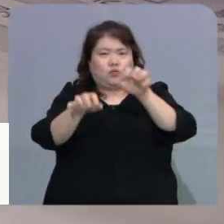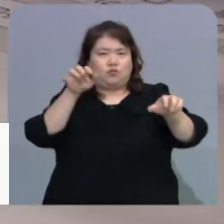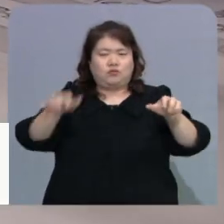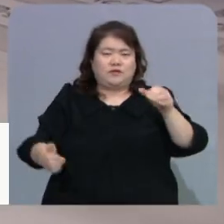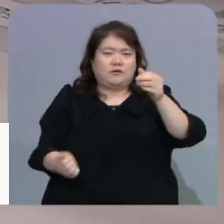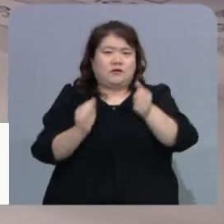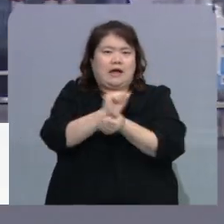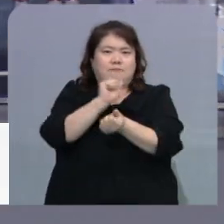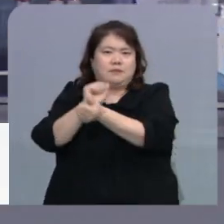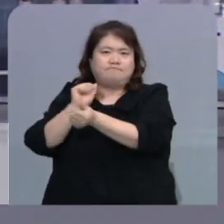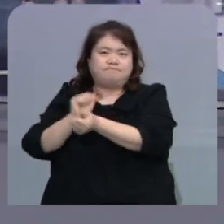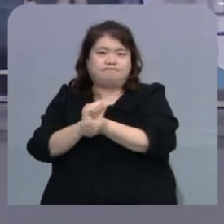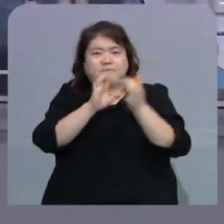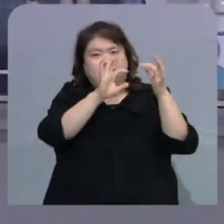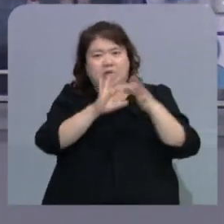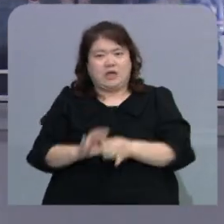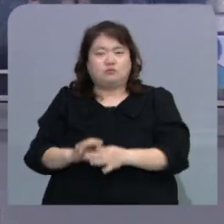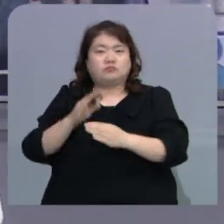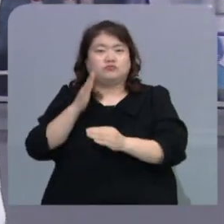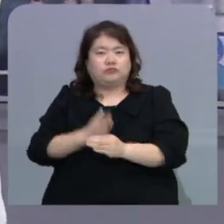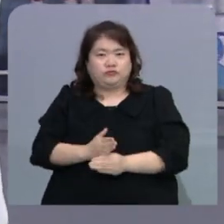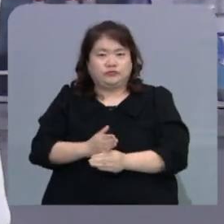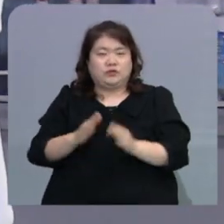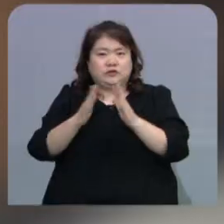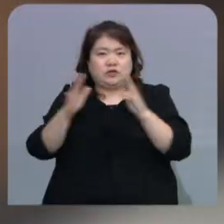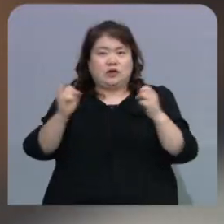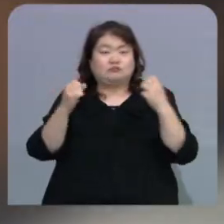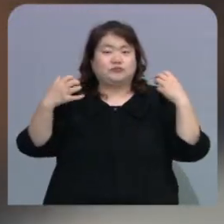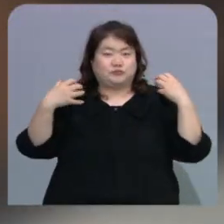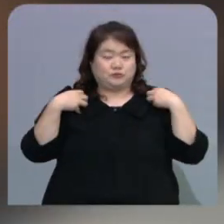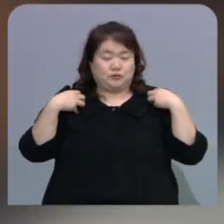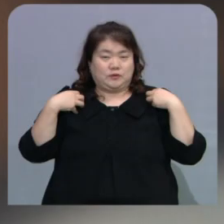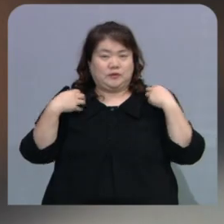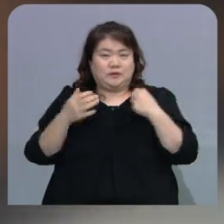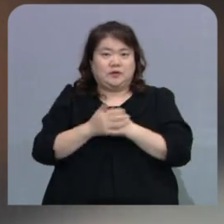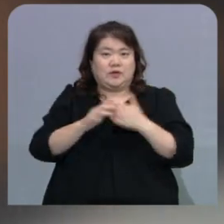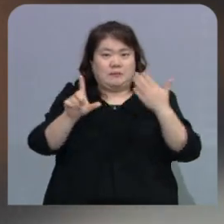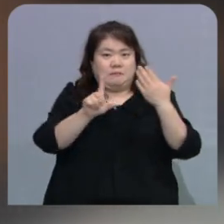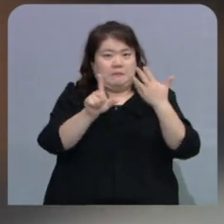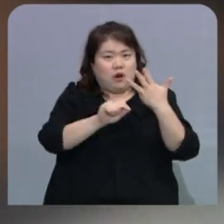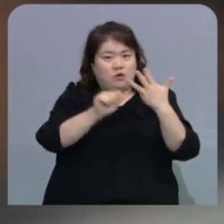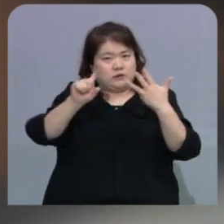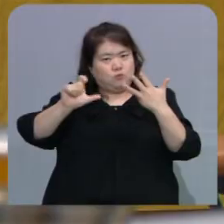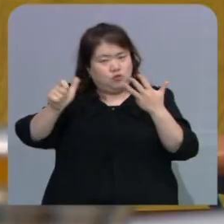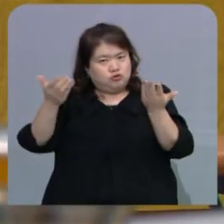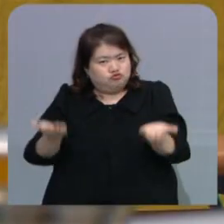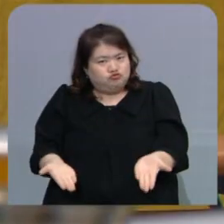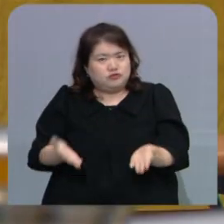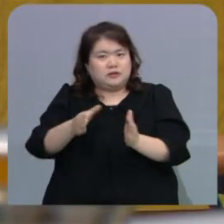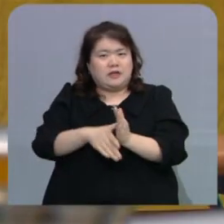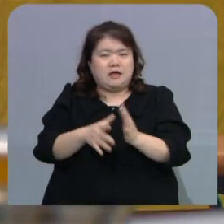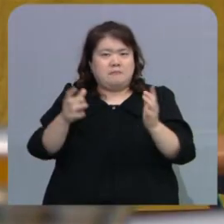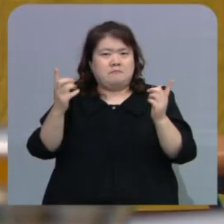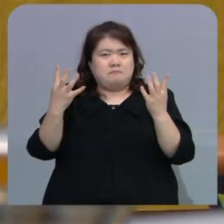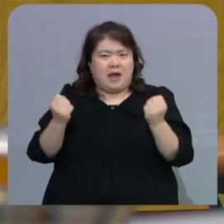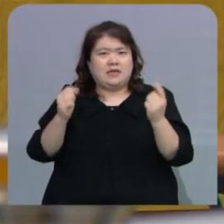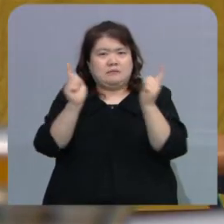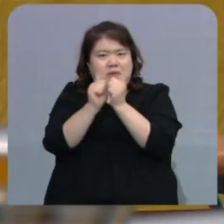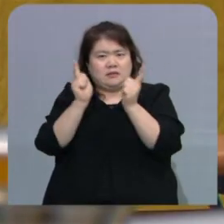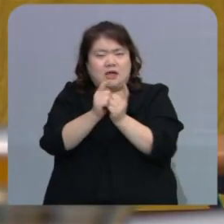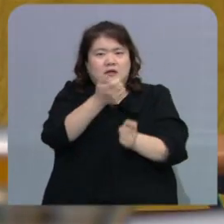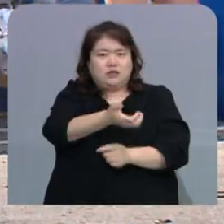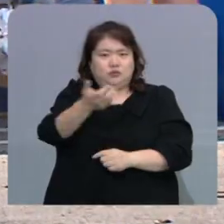산발적 감염이 이어지고 있습니다. 전라북도 방역 당국은 광복절 연휴 등 휴가철 잦은 만남과 이동으로